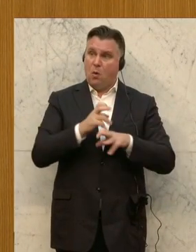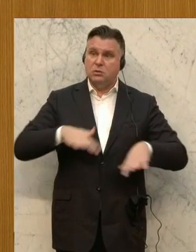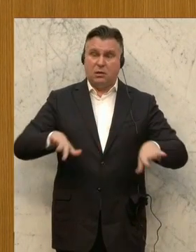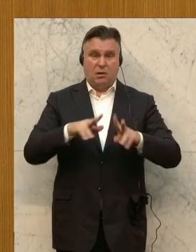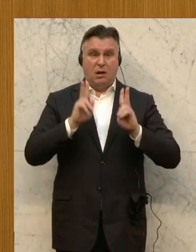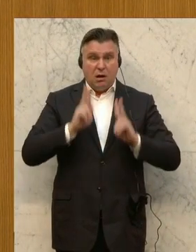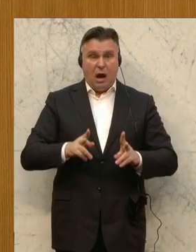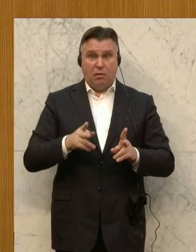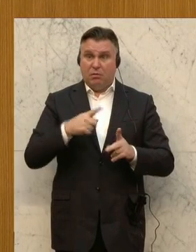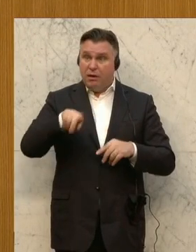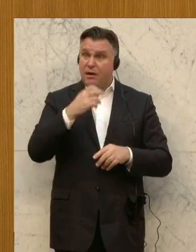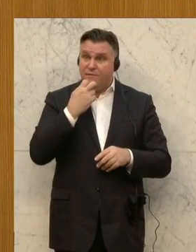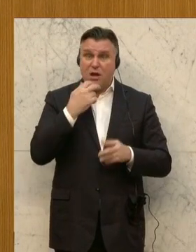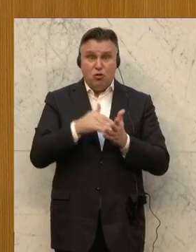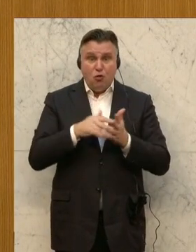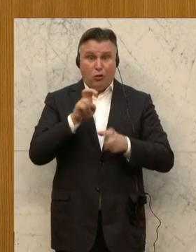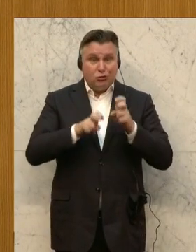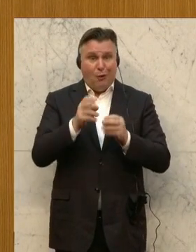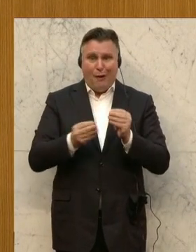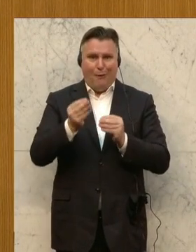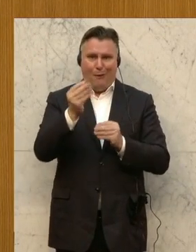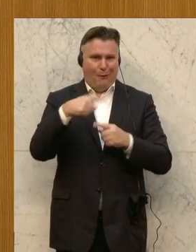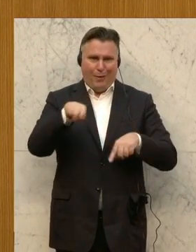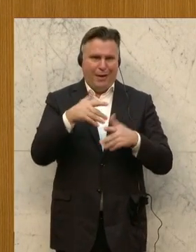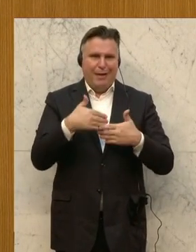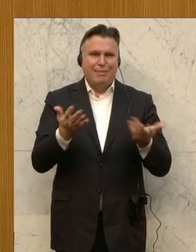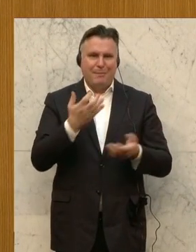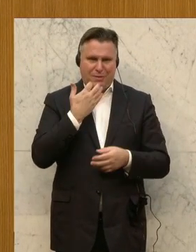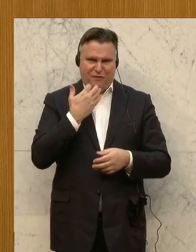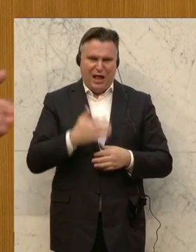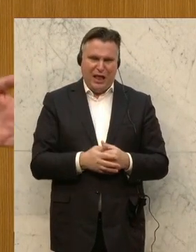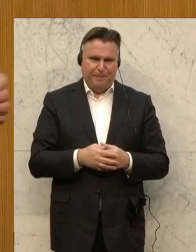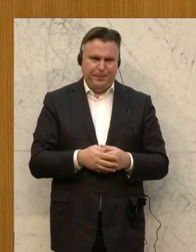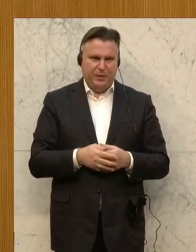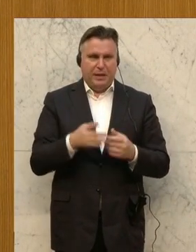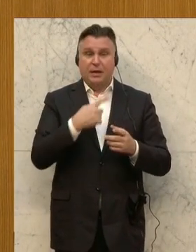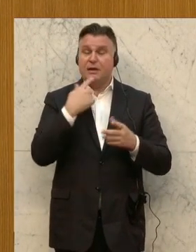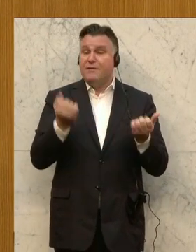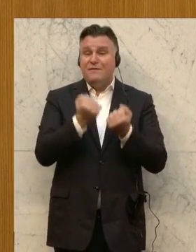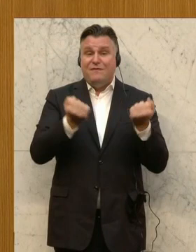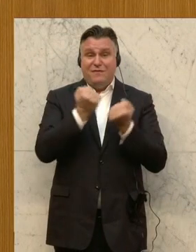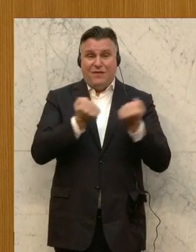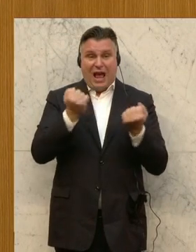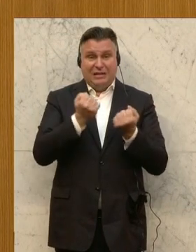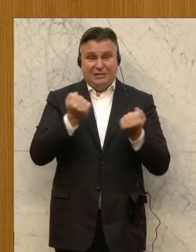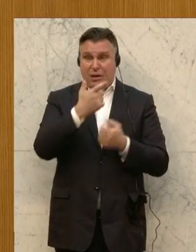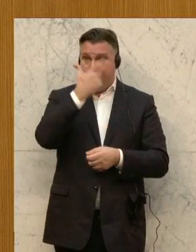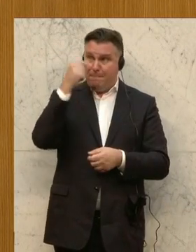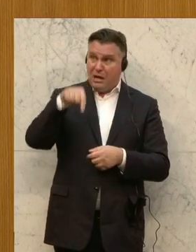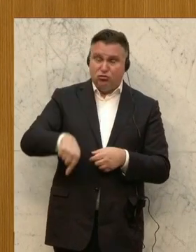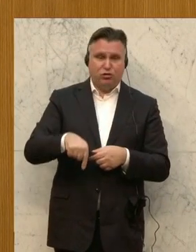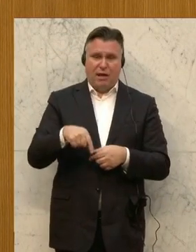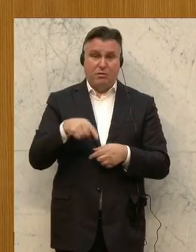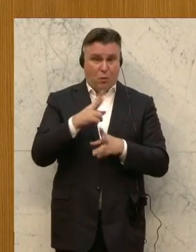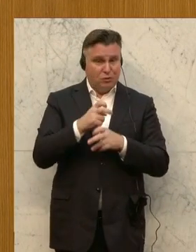Steuererhöhungen wünschen würde. Wir sollten die fleißigen Menschen in unserem Staat nicht belasten,